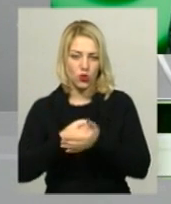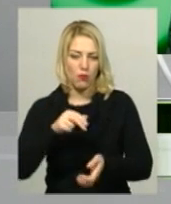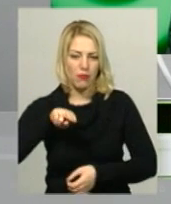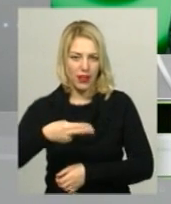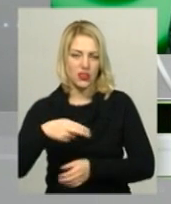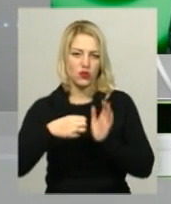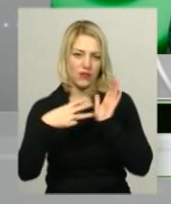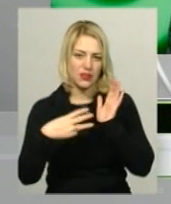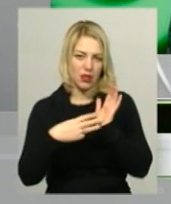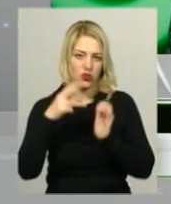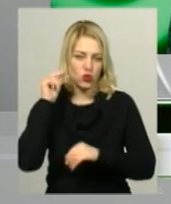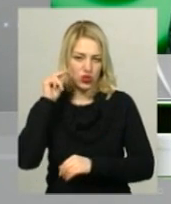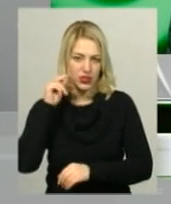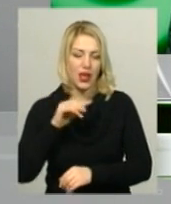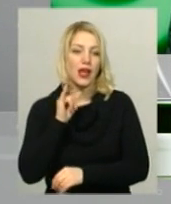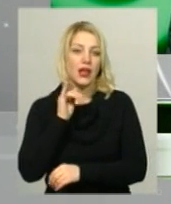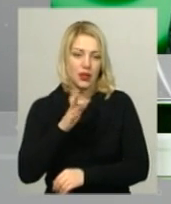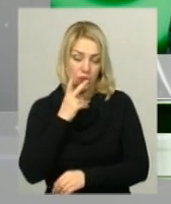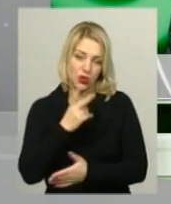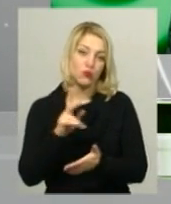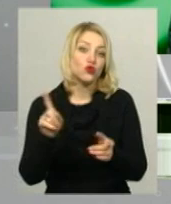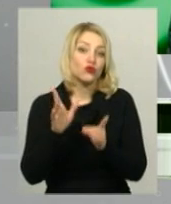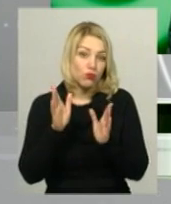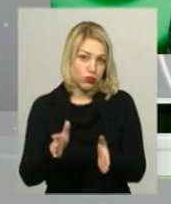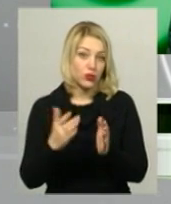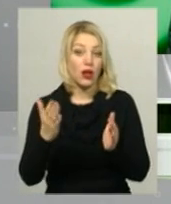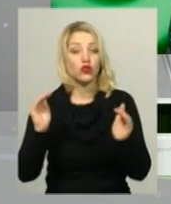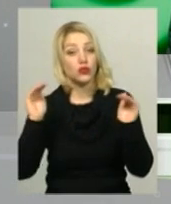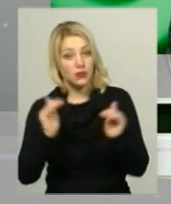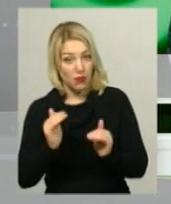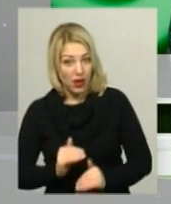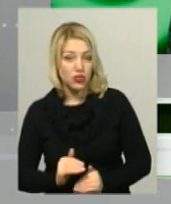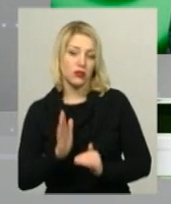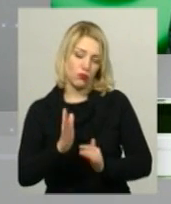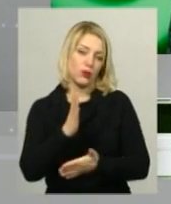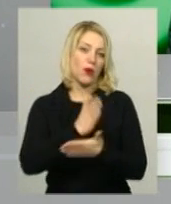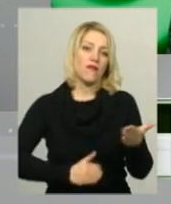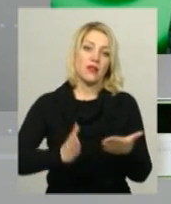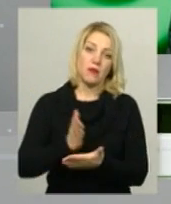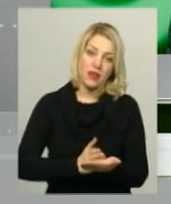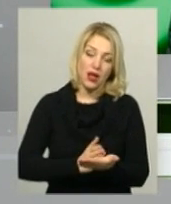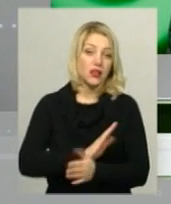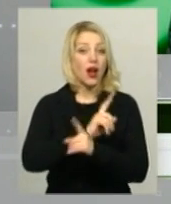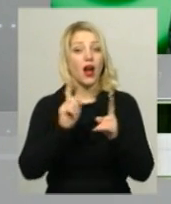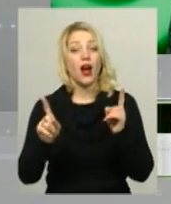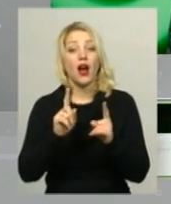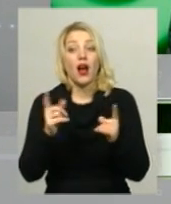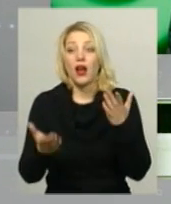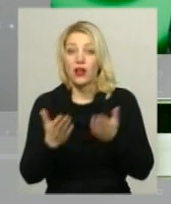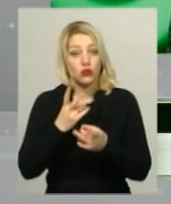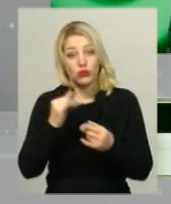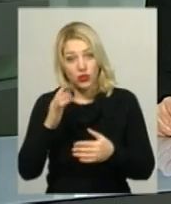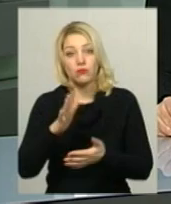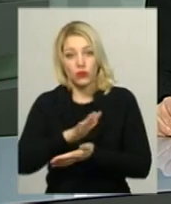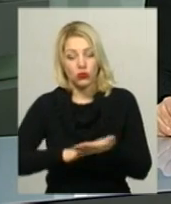18-го числа. Там тоді подивимося, якщо спад піде, тоді вже будемо відміняти, а якщо ні, то прийдеться позовжити дарі.